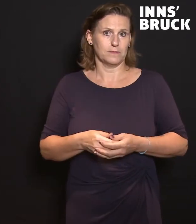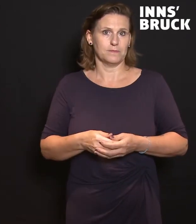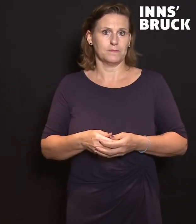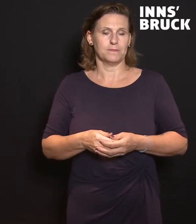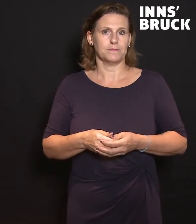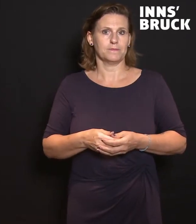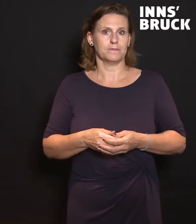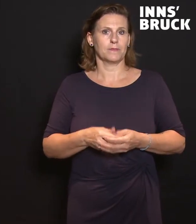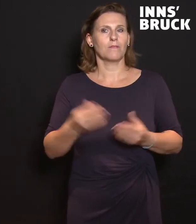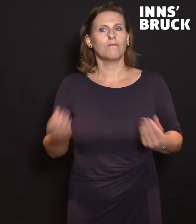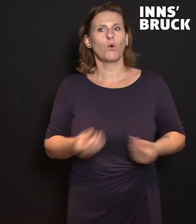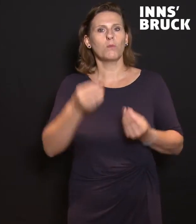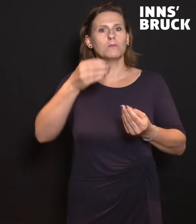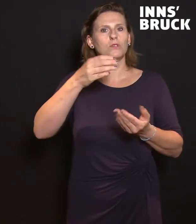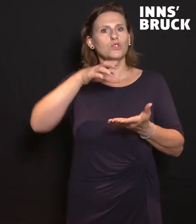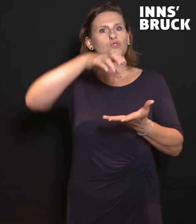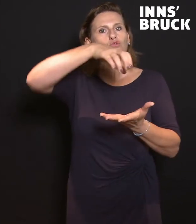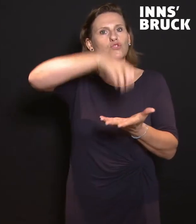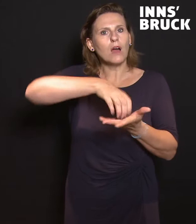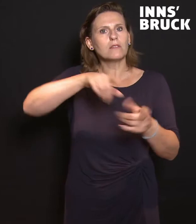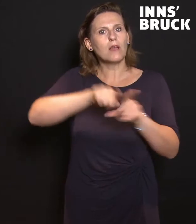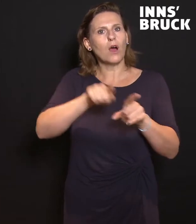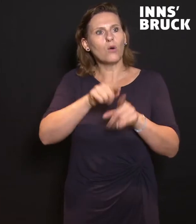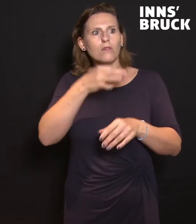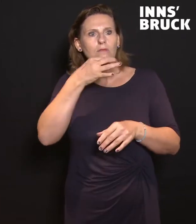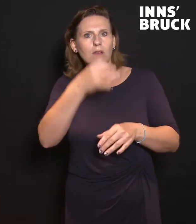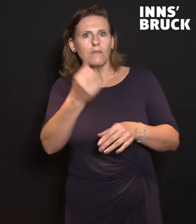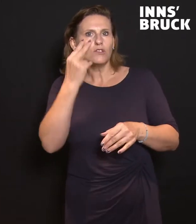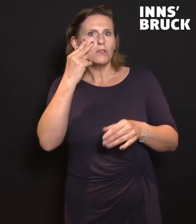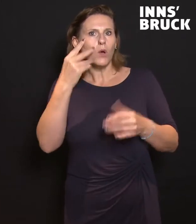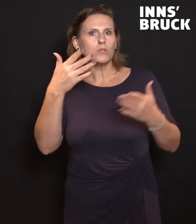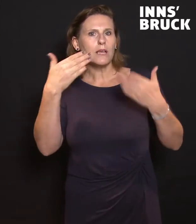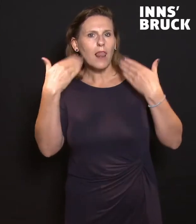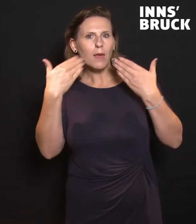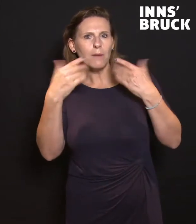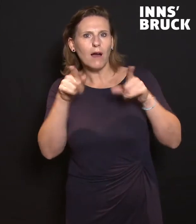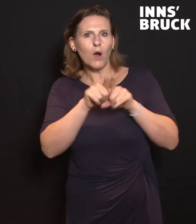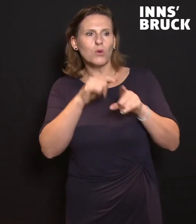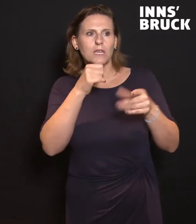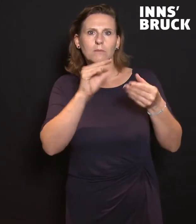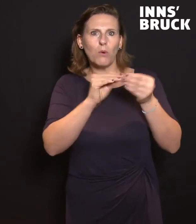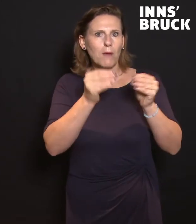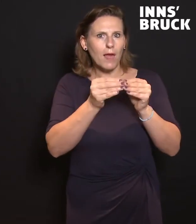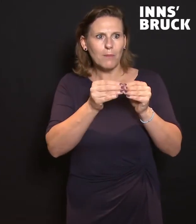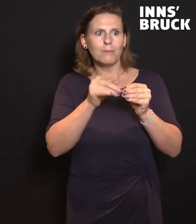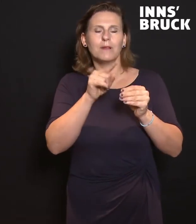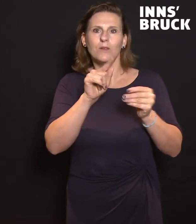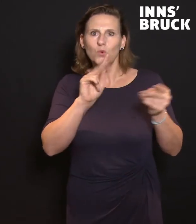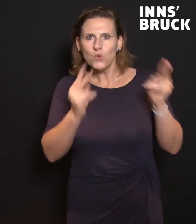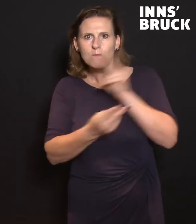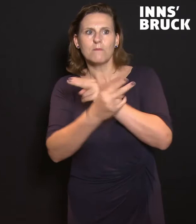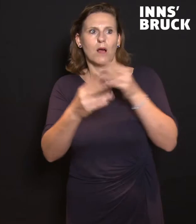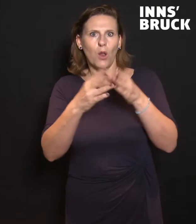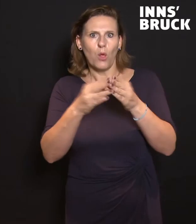Denn Städte sind gerade bei der Klimafrage nicht das Problem, sondern ein Teil der Lösung. Weil